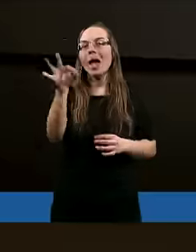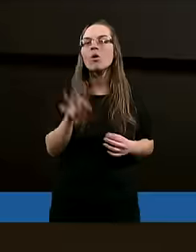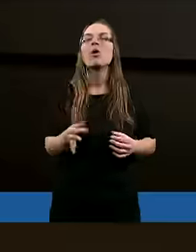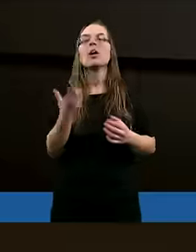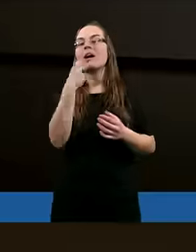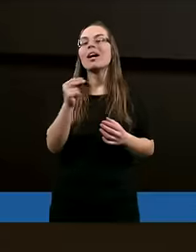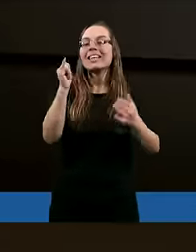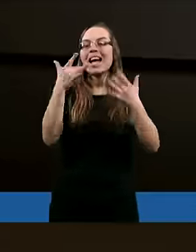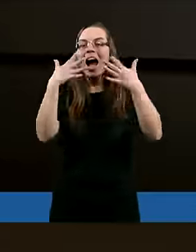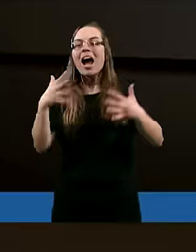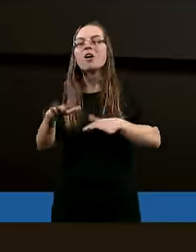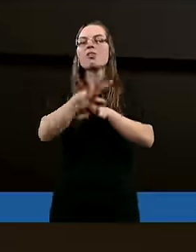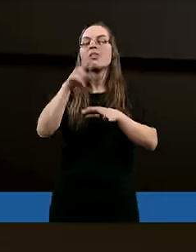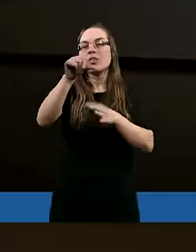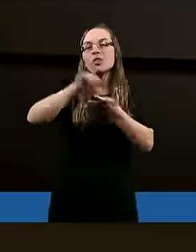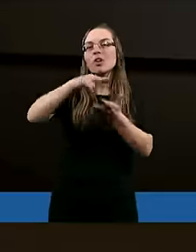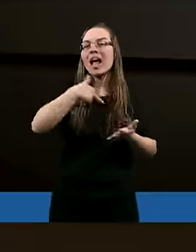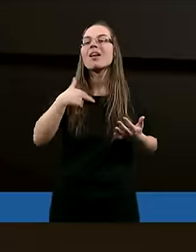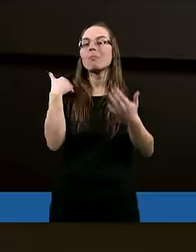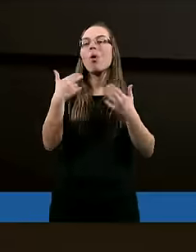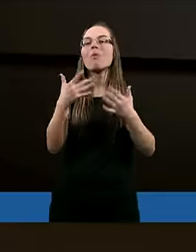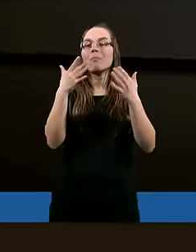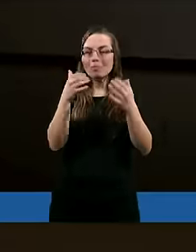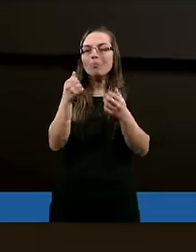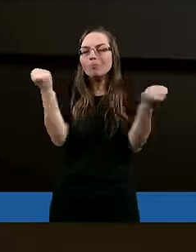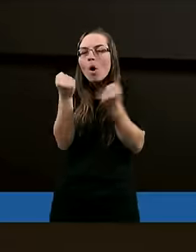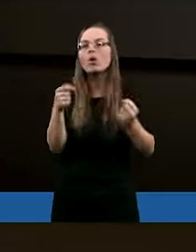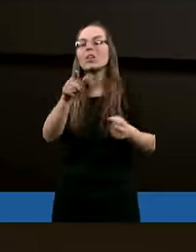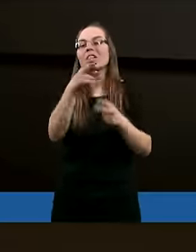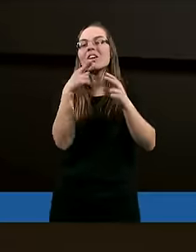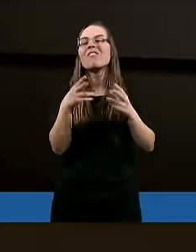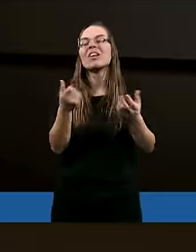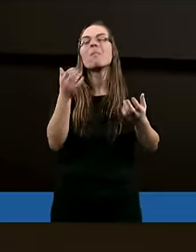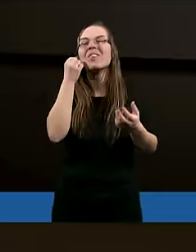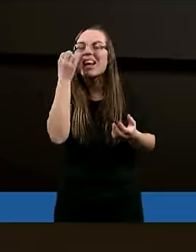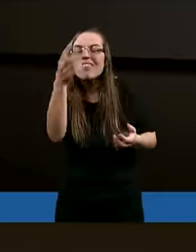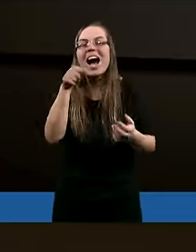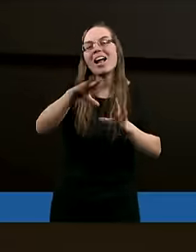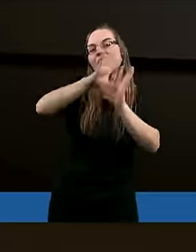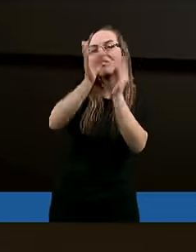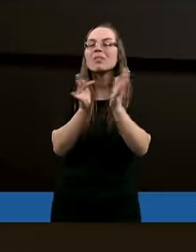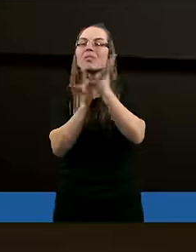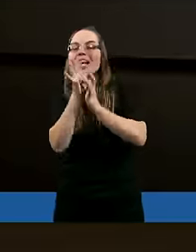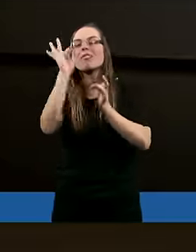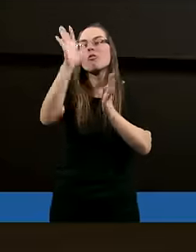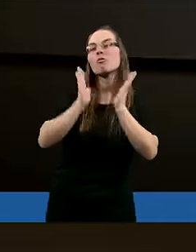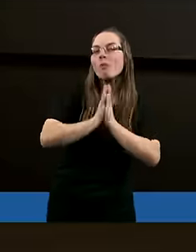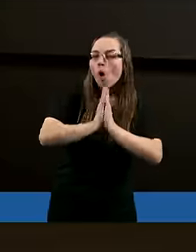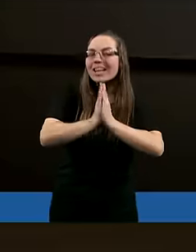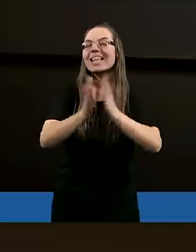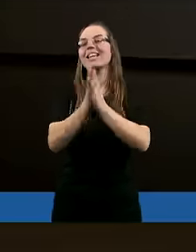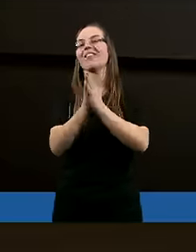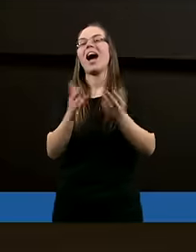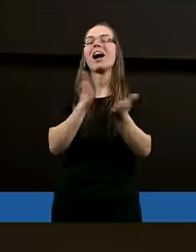nie rodzą się przez naszą pracę. Rodzą się przez trwanie w Jezusie, przez modlitwę,